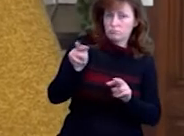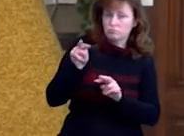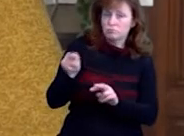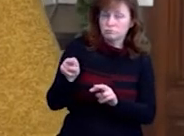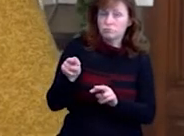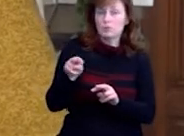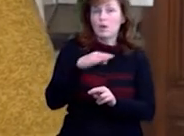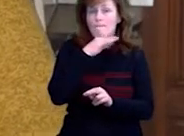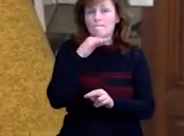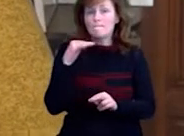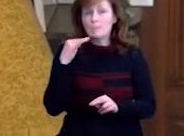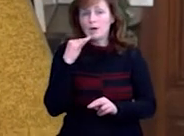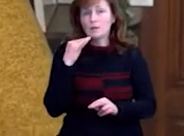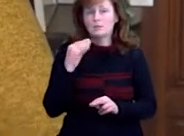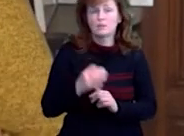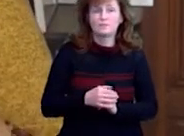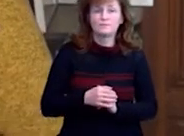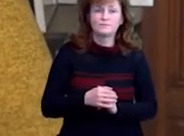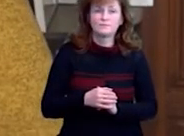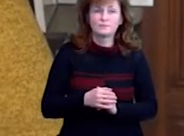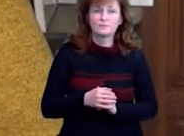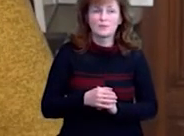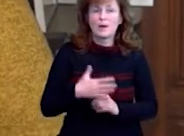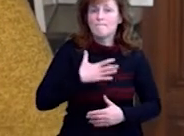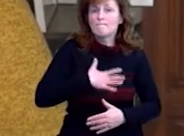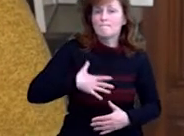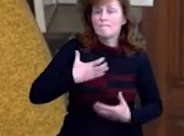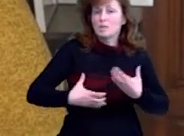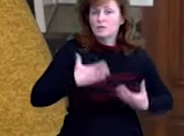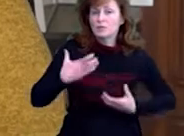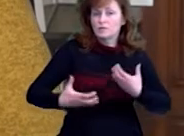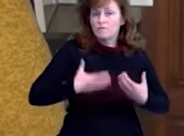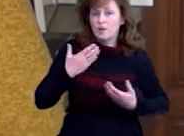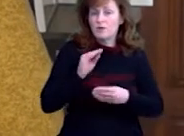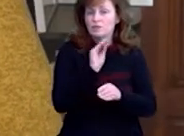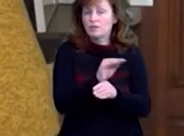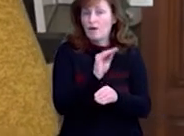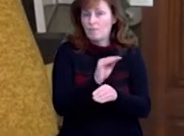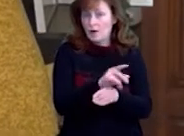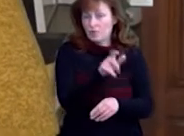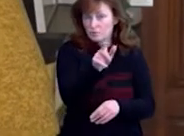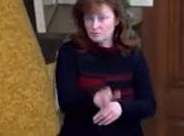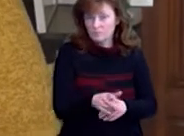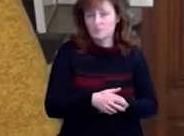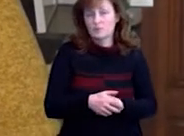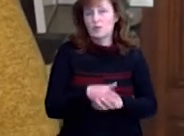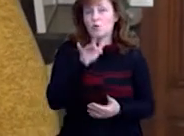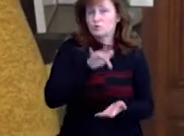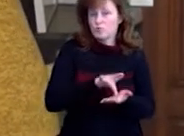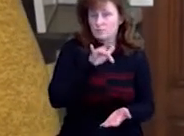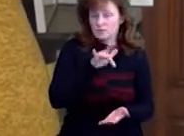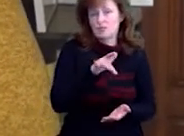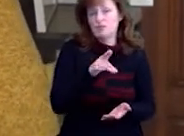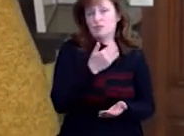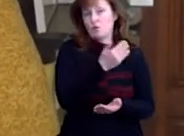люди багато переживають і наговарюють. Тому що в центр виходить